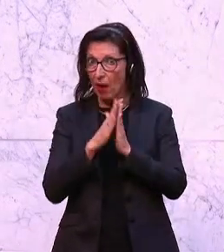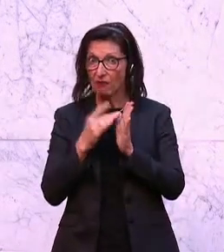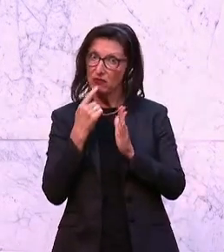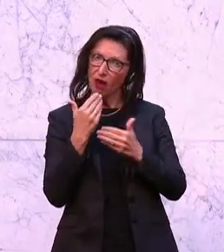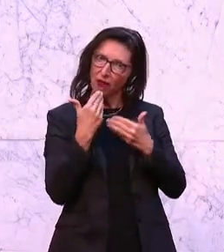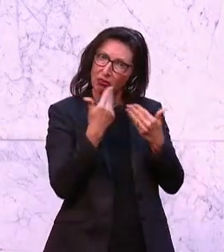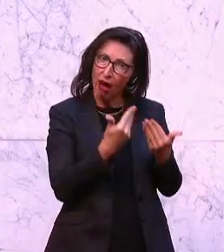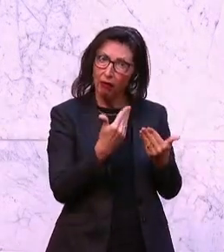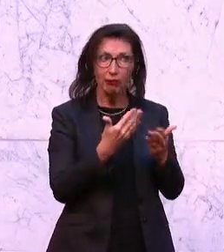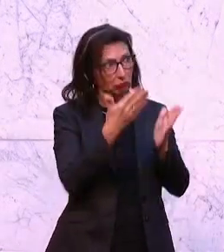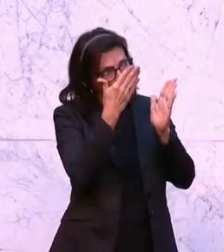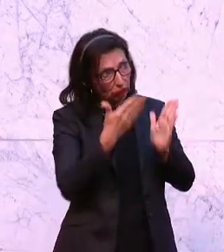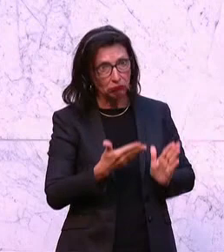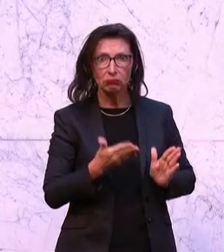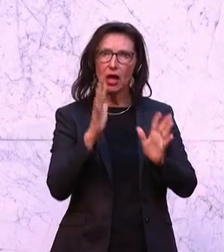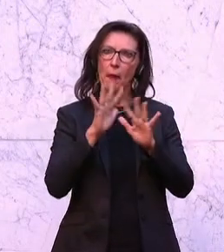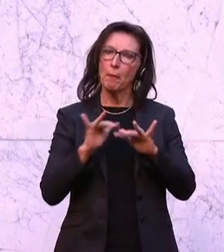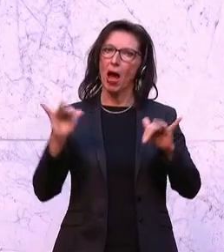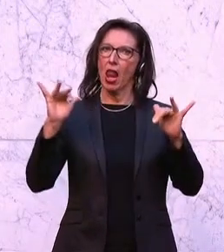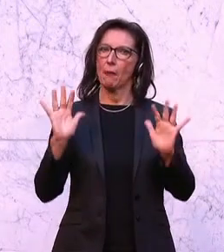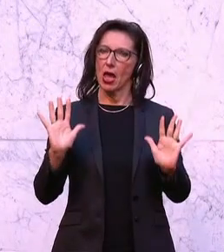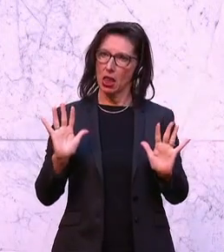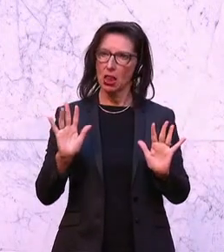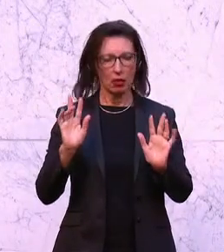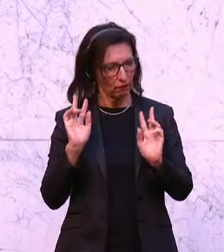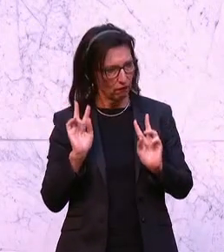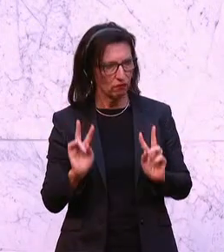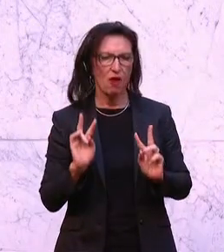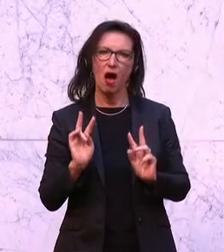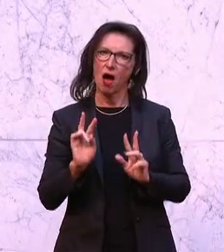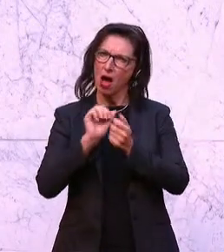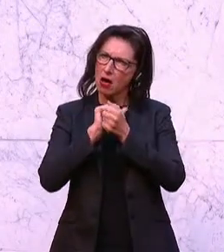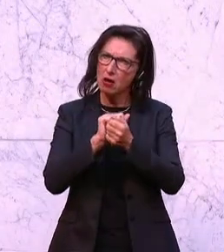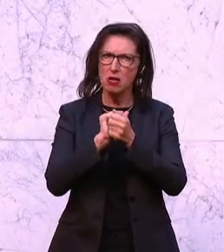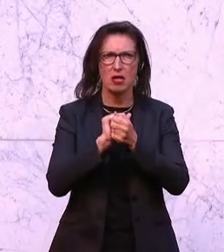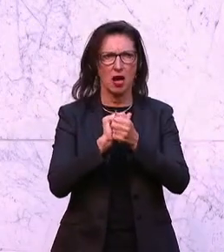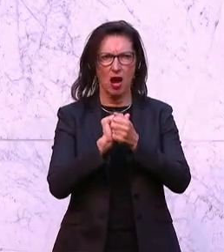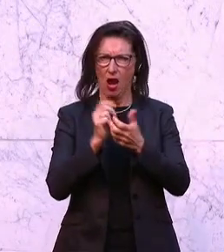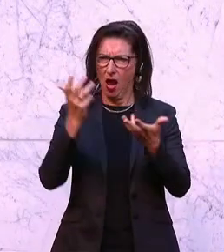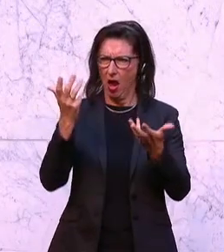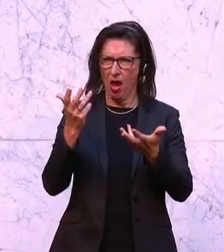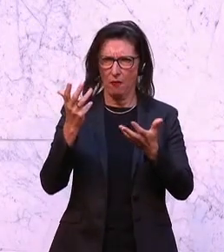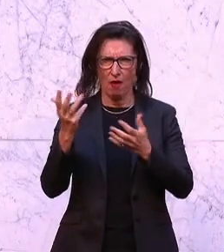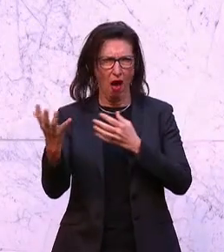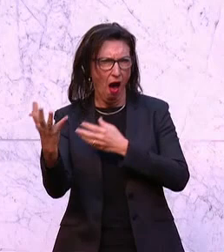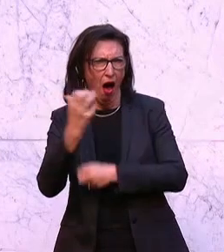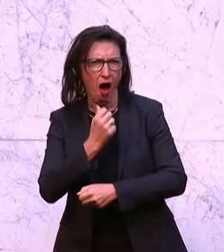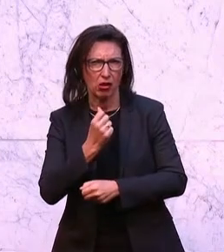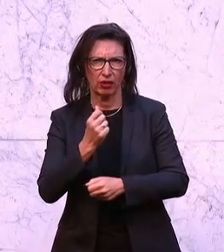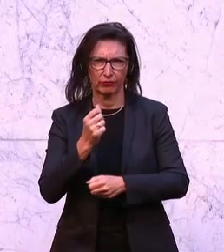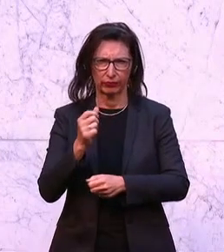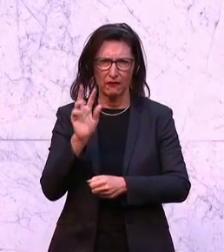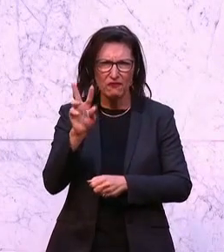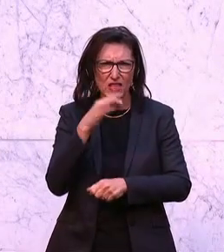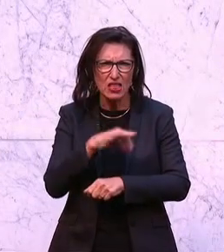hier unser Parlament auch so eindeutig verteidigt haben gegen diesen untergriffigen Angriff des grünen